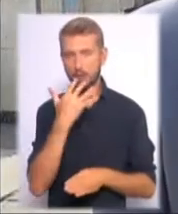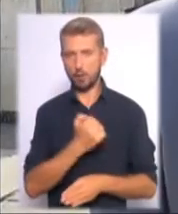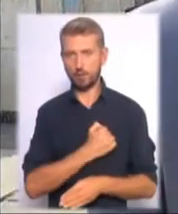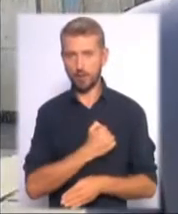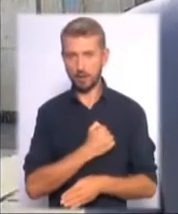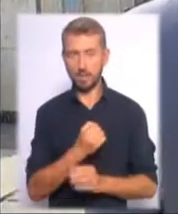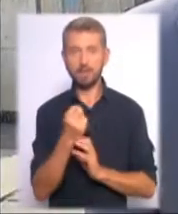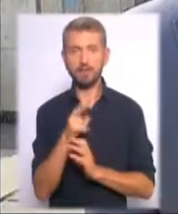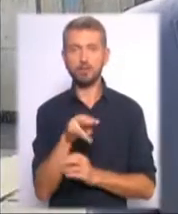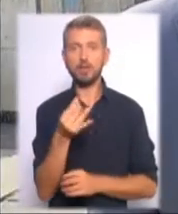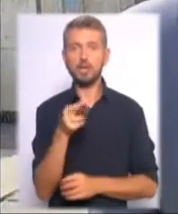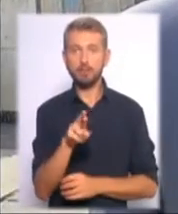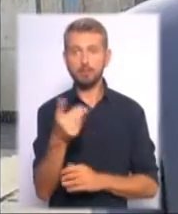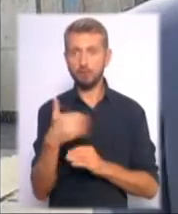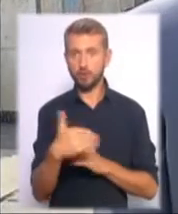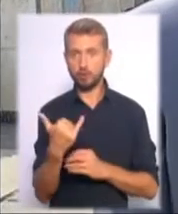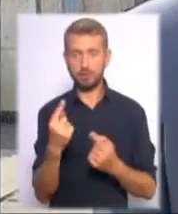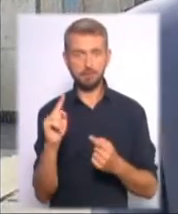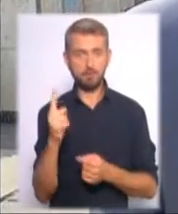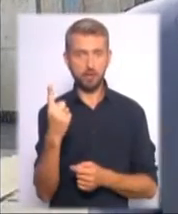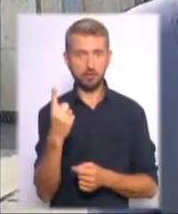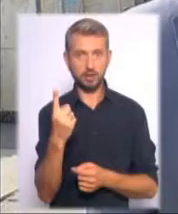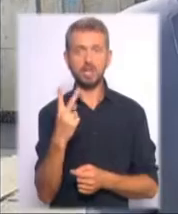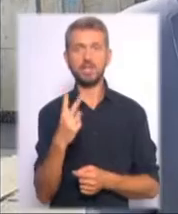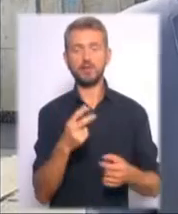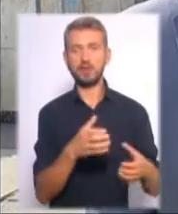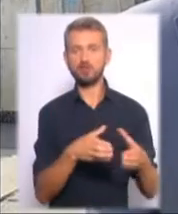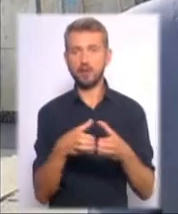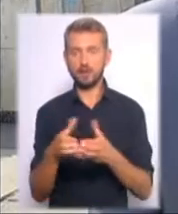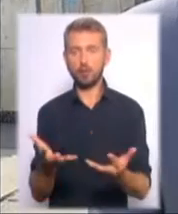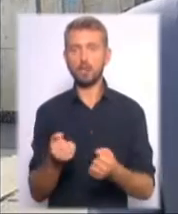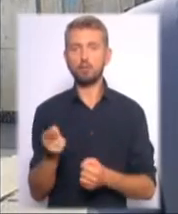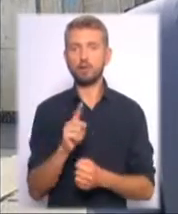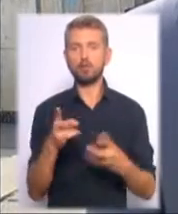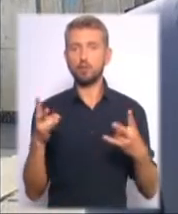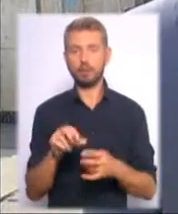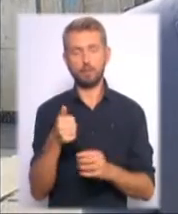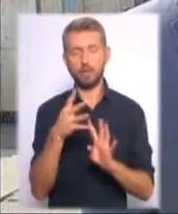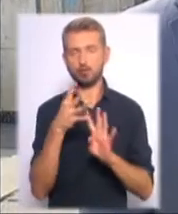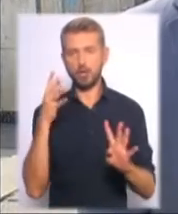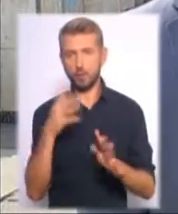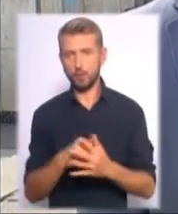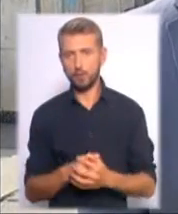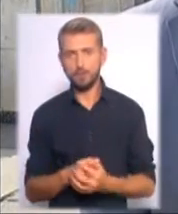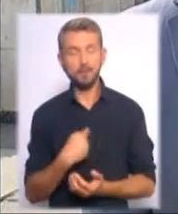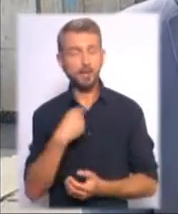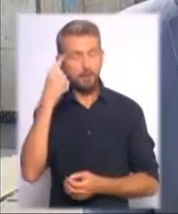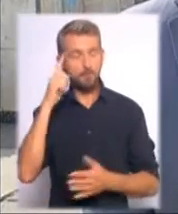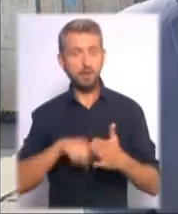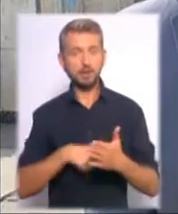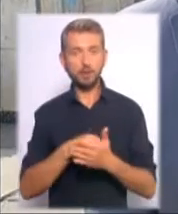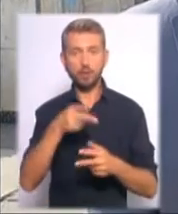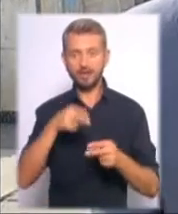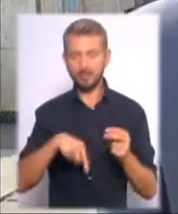липня і сьогодні вже перші дві частини отримують те, що їм було необхідно в першу чергу. Я впевнений, що до кінця